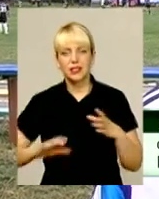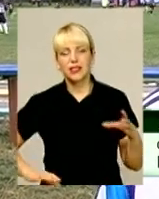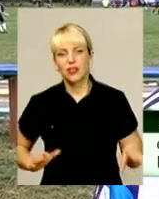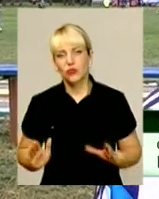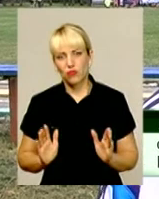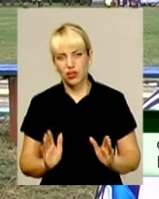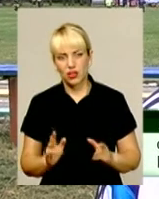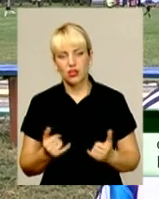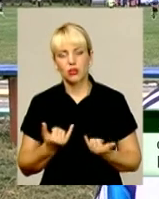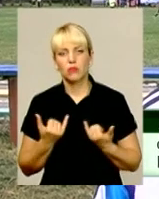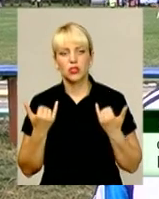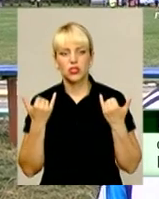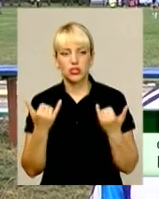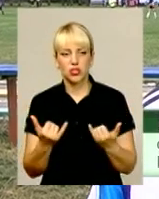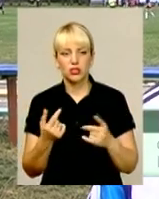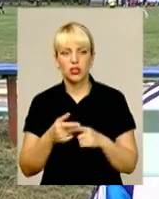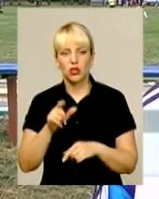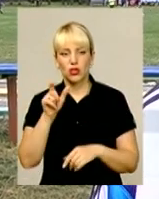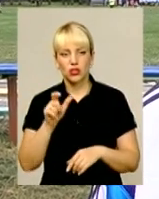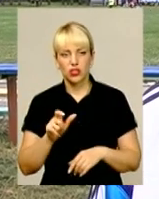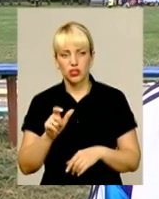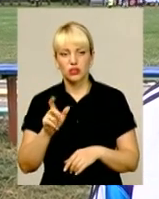свою шану чудовому чоловіку.